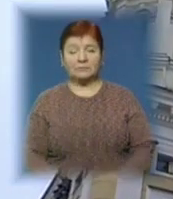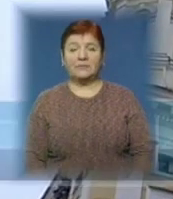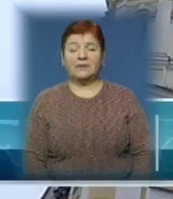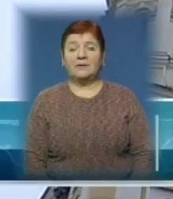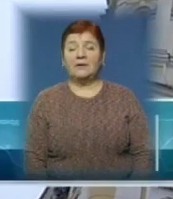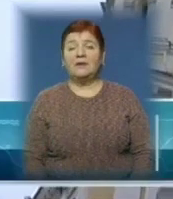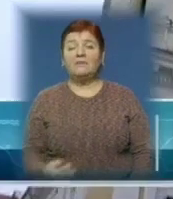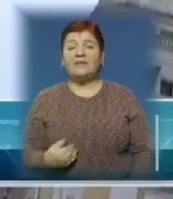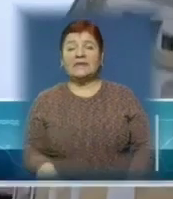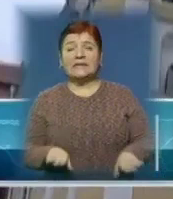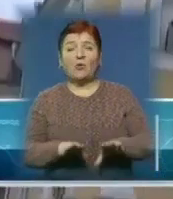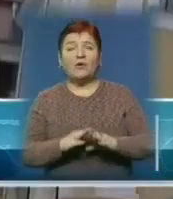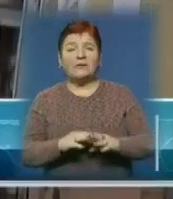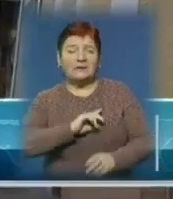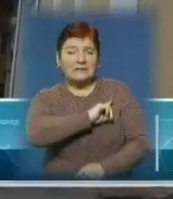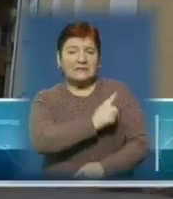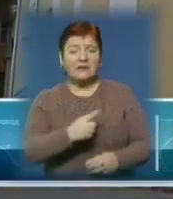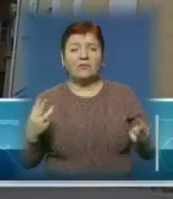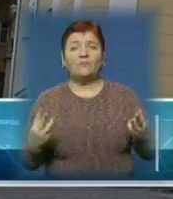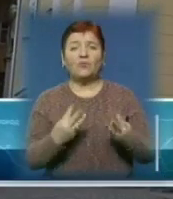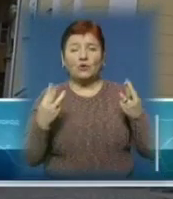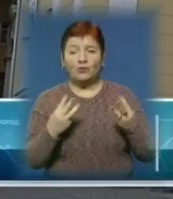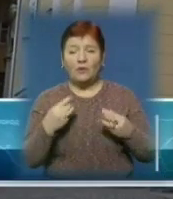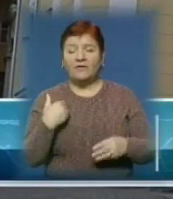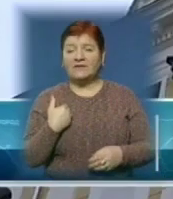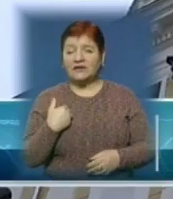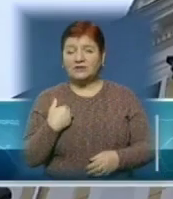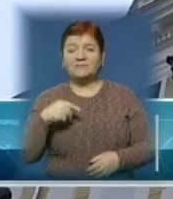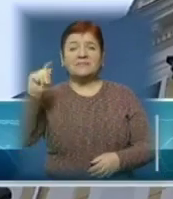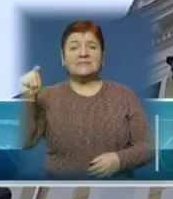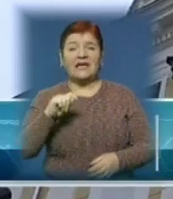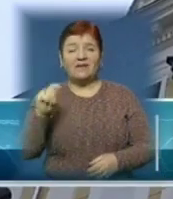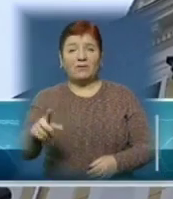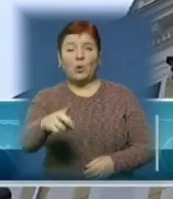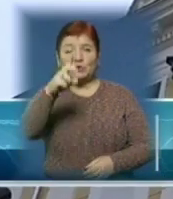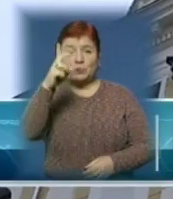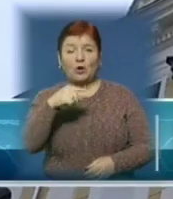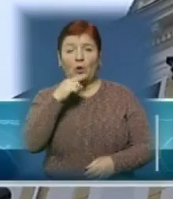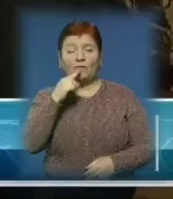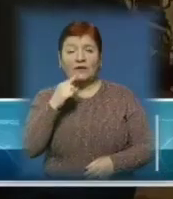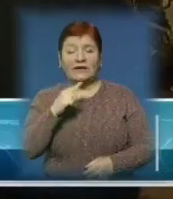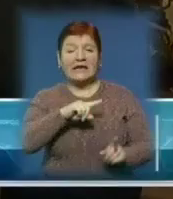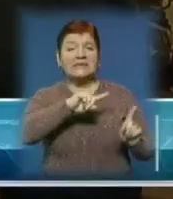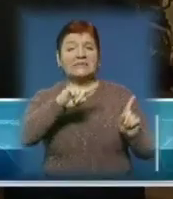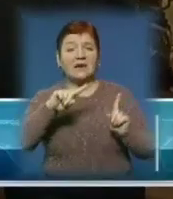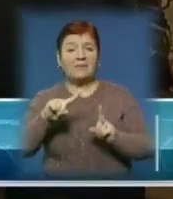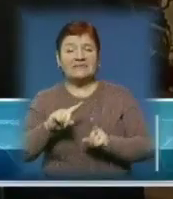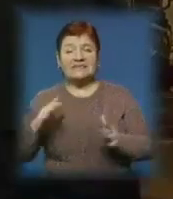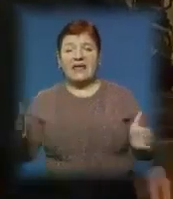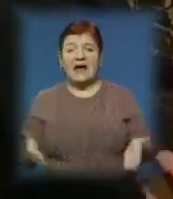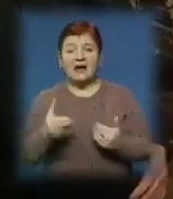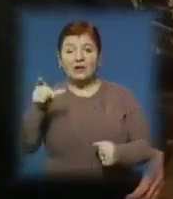Від руйнівної сили вогню не застраховані навіть храми господні, наголошують закарпатські рятувальники. Спеціалісти